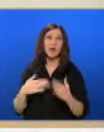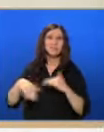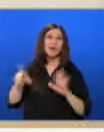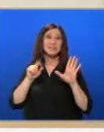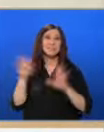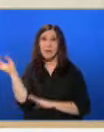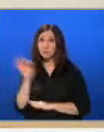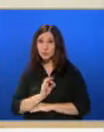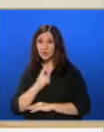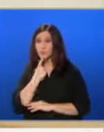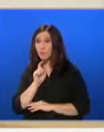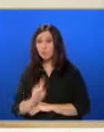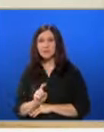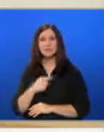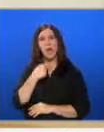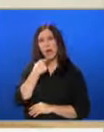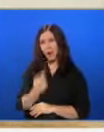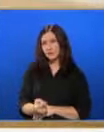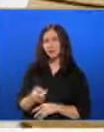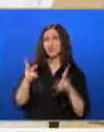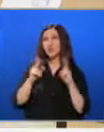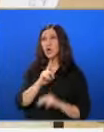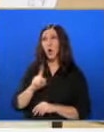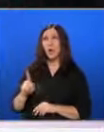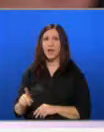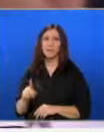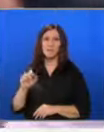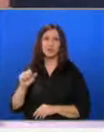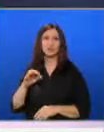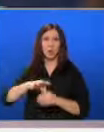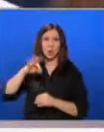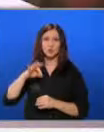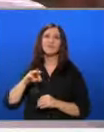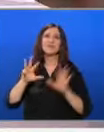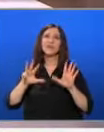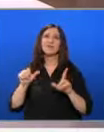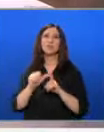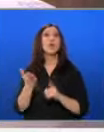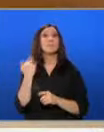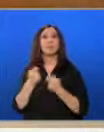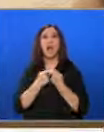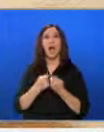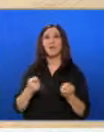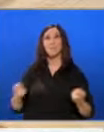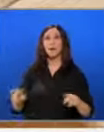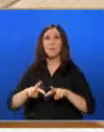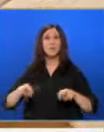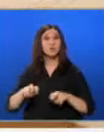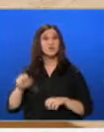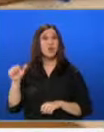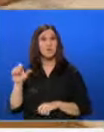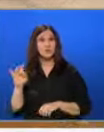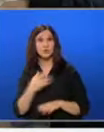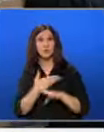Над 70% от анкетираните са заявили, че са решили за коя партия да гласуват на 9 юни преди кампанията. Проучването е на Alpha